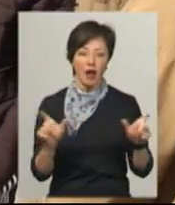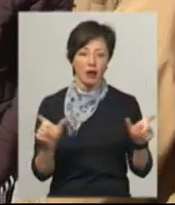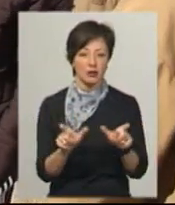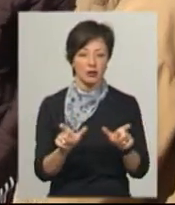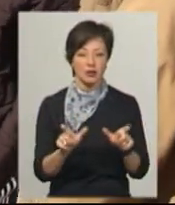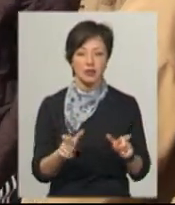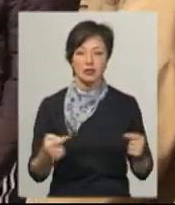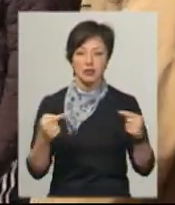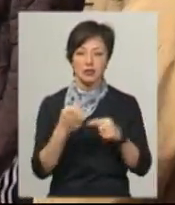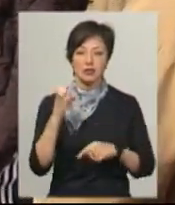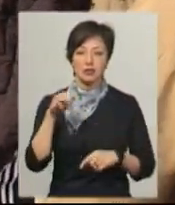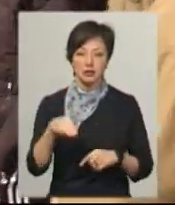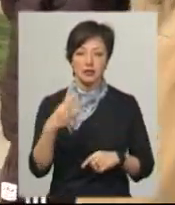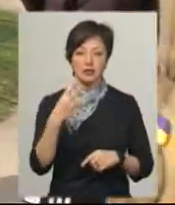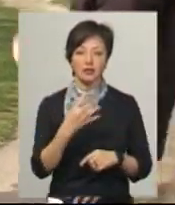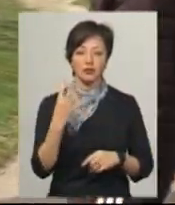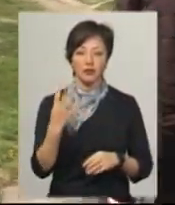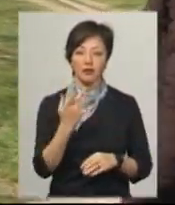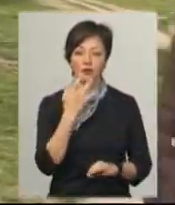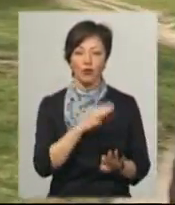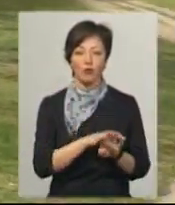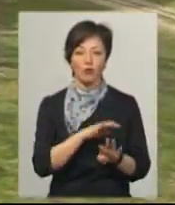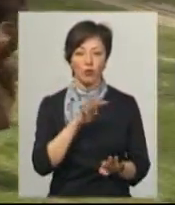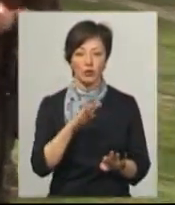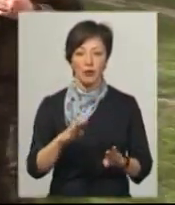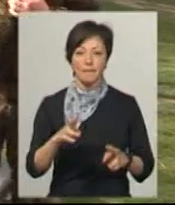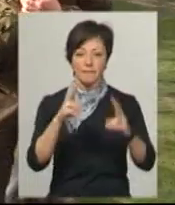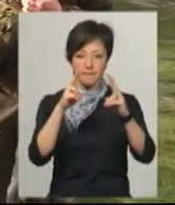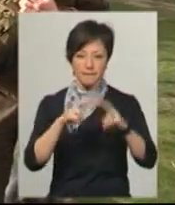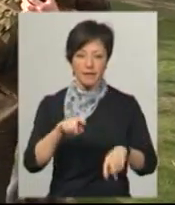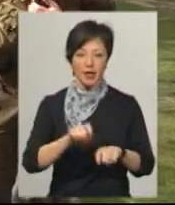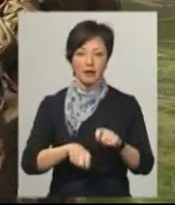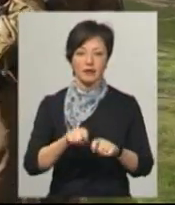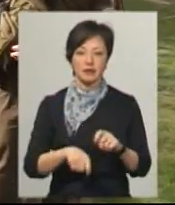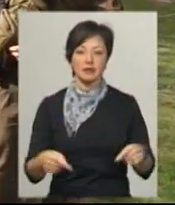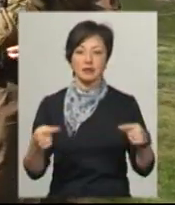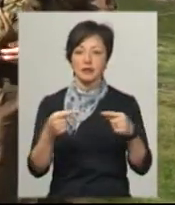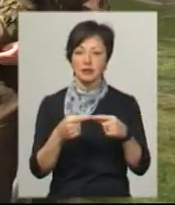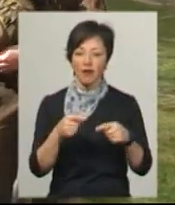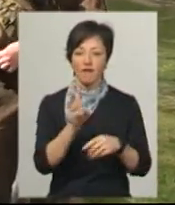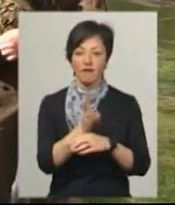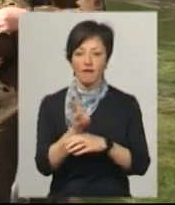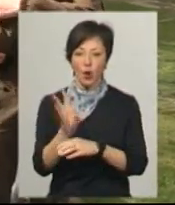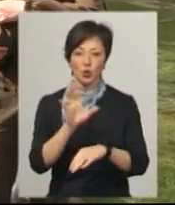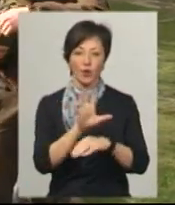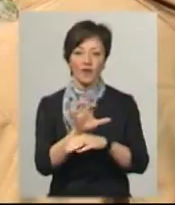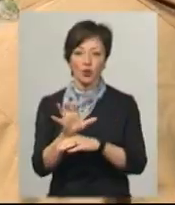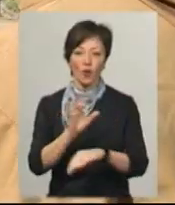Згідно статті 34, провінційну поліцію, де проведена поверхнева перевірка. Згідно статті 40, ведеться фото, відео, фіксація.